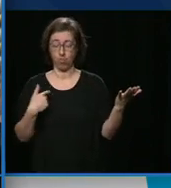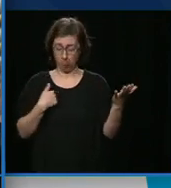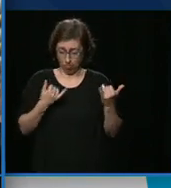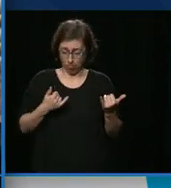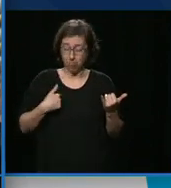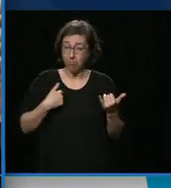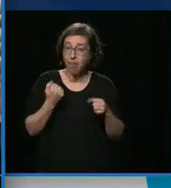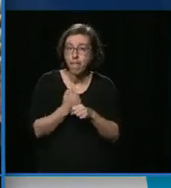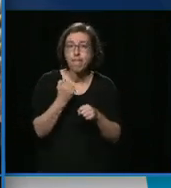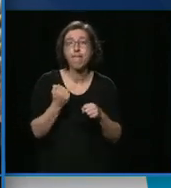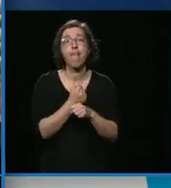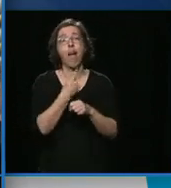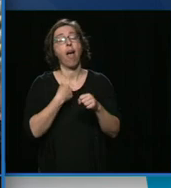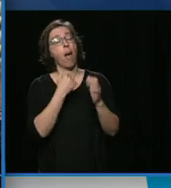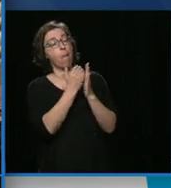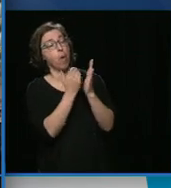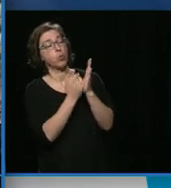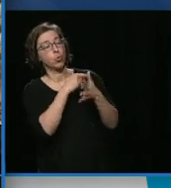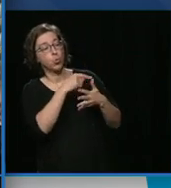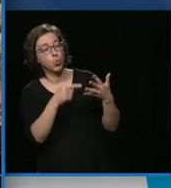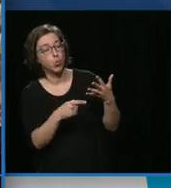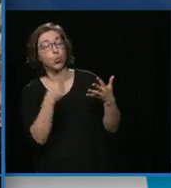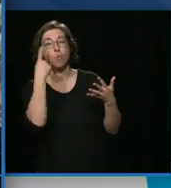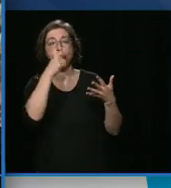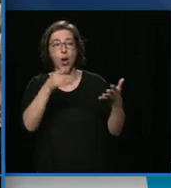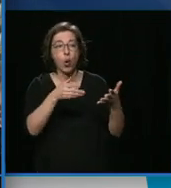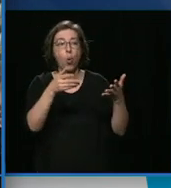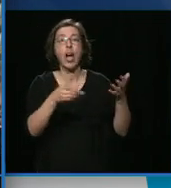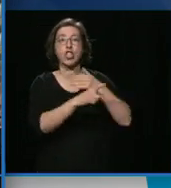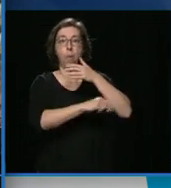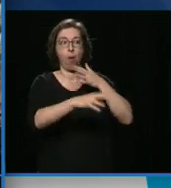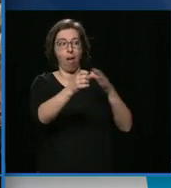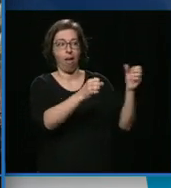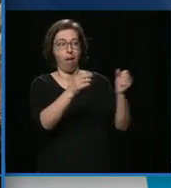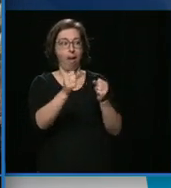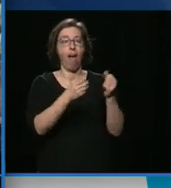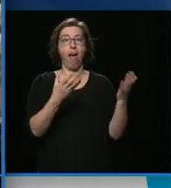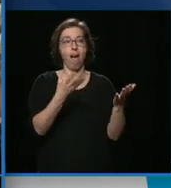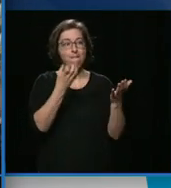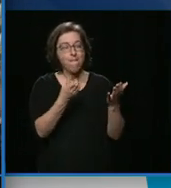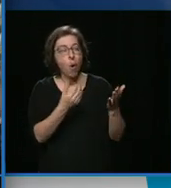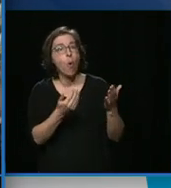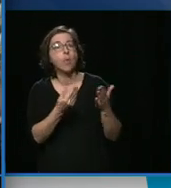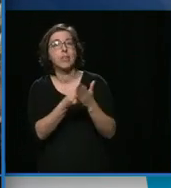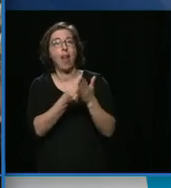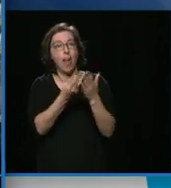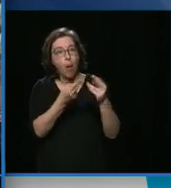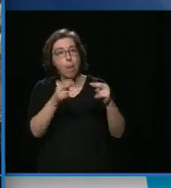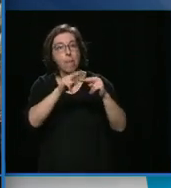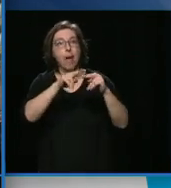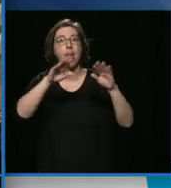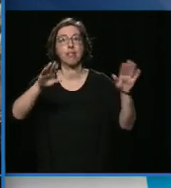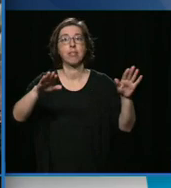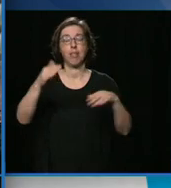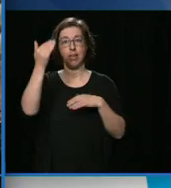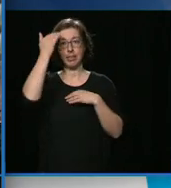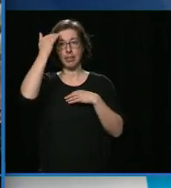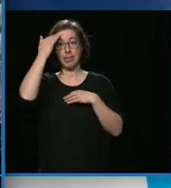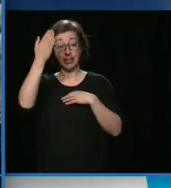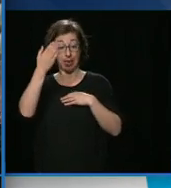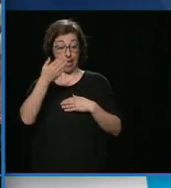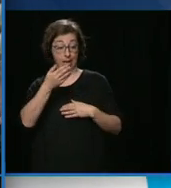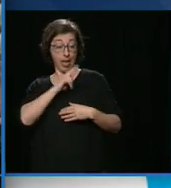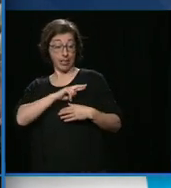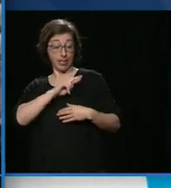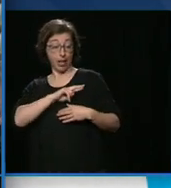-d'oeuvre, des mesures pour la productivité des entreprises, pour créer de la richesse. C'est pour ça que le revenu disponible a cru plus vite que la hausse d'inflation au Québec depuis